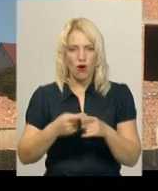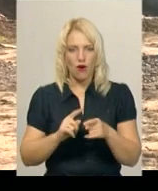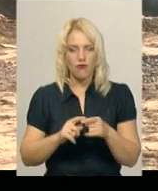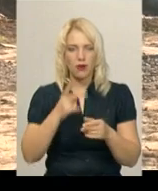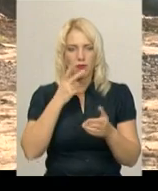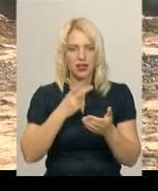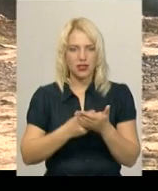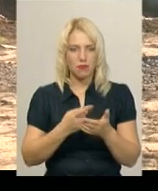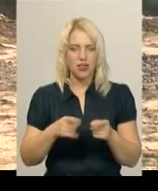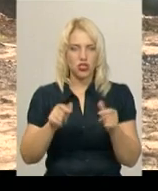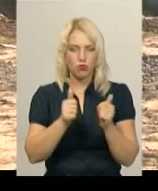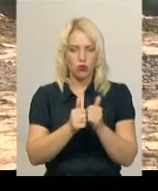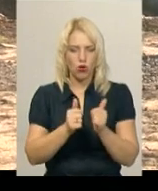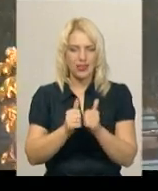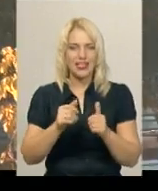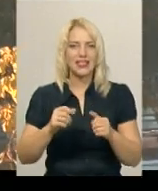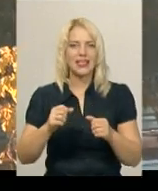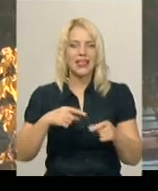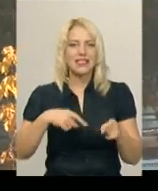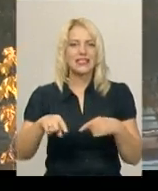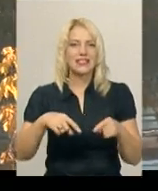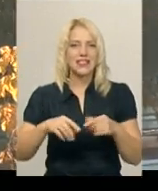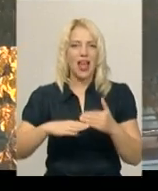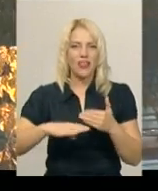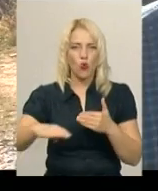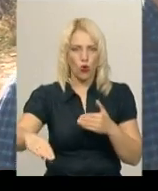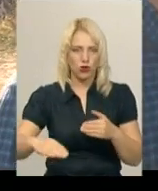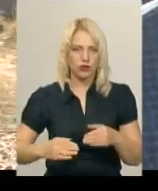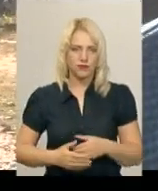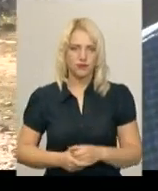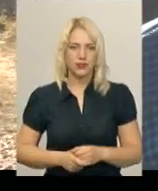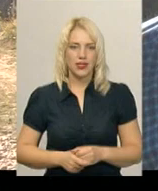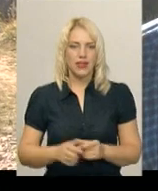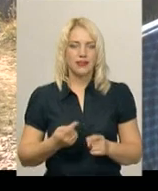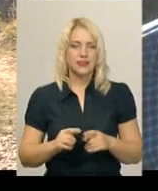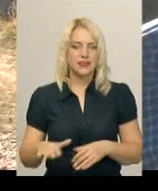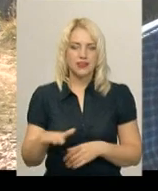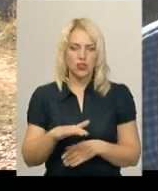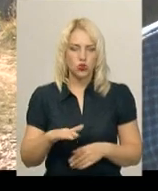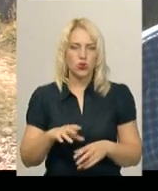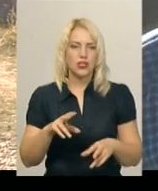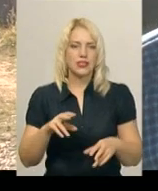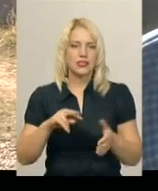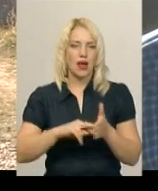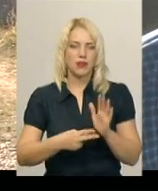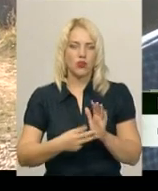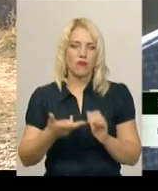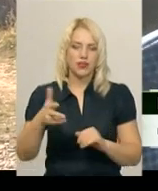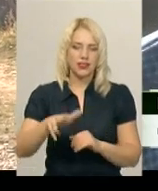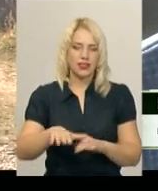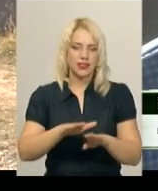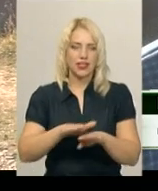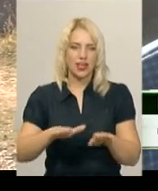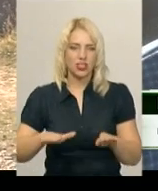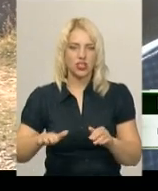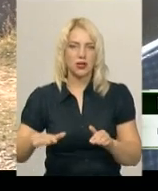передбачено ще й стадіон, каже головний інженер підприємства забудовника Іван Кучур. На цій території заплановано три дитячих